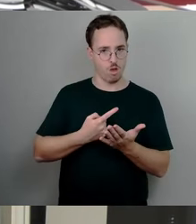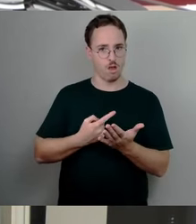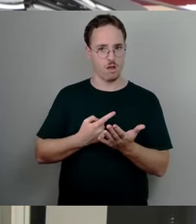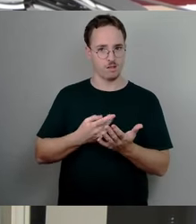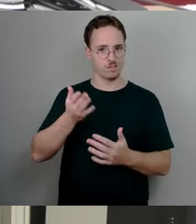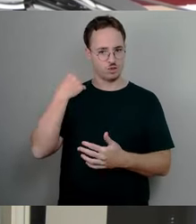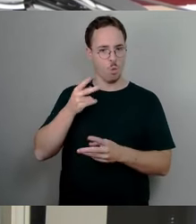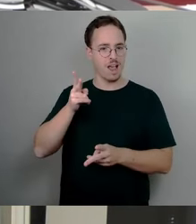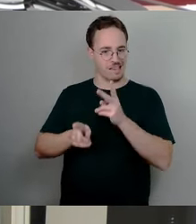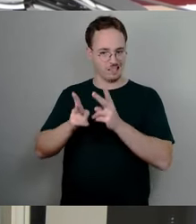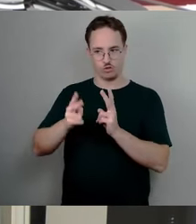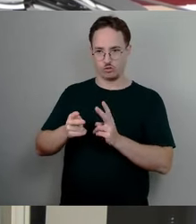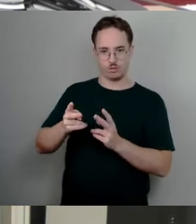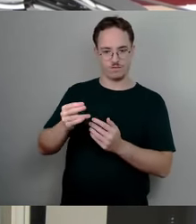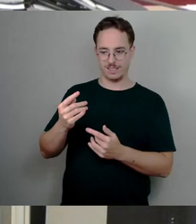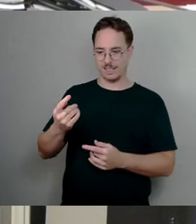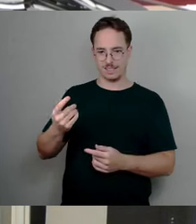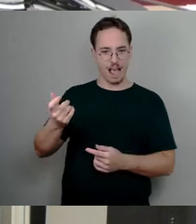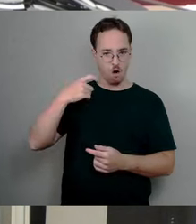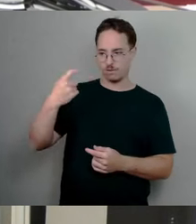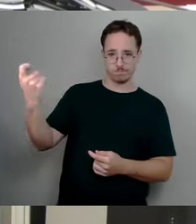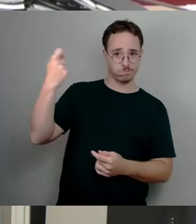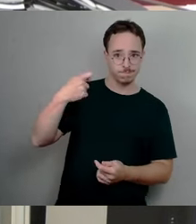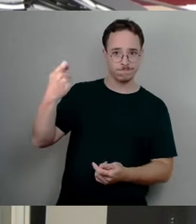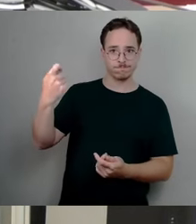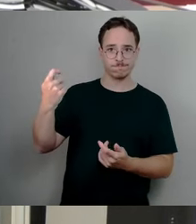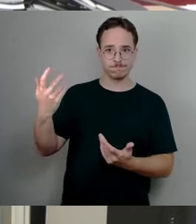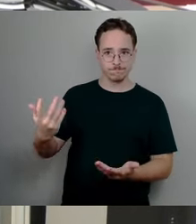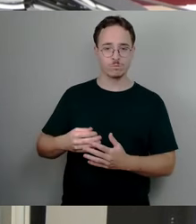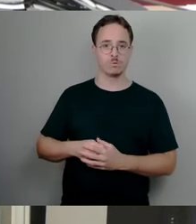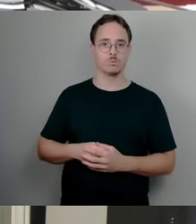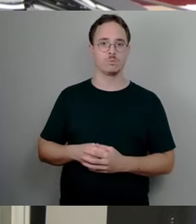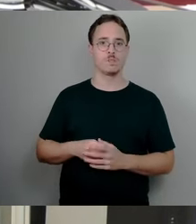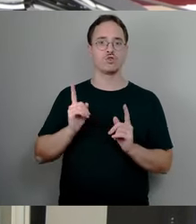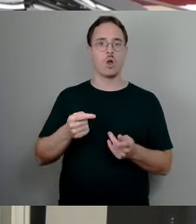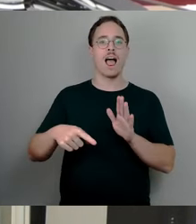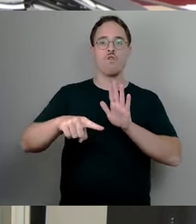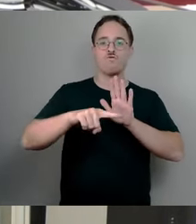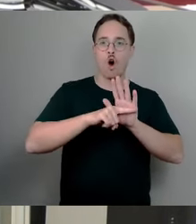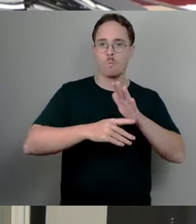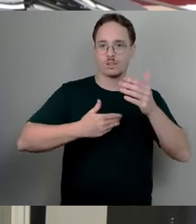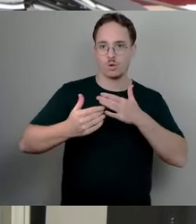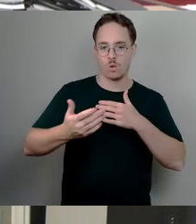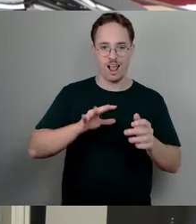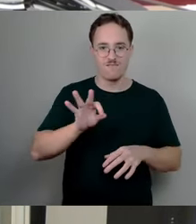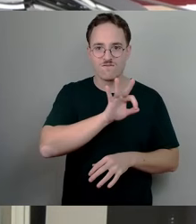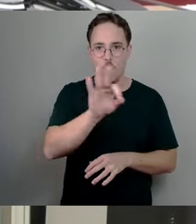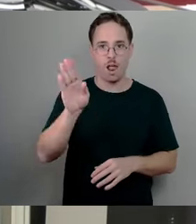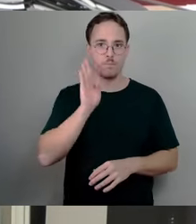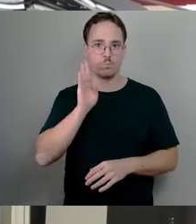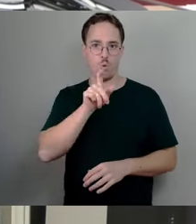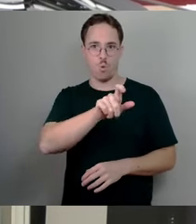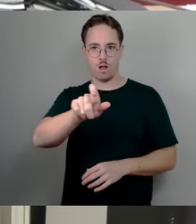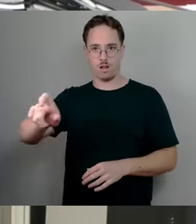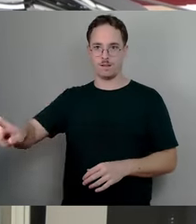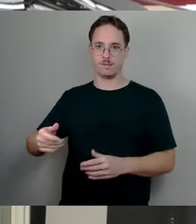aufgegeben hat, aufkommensneutral für die Bürger gestaltet werden soll. Das war uns ein ganz wichtiges Anliegen,